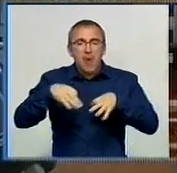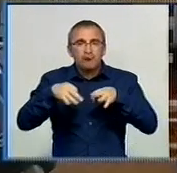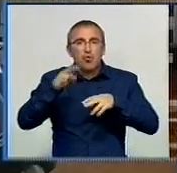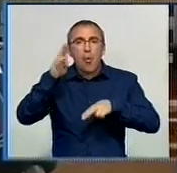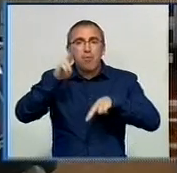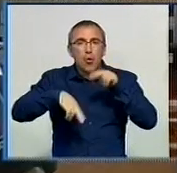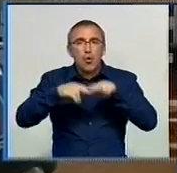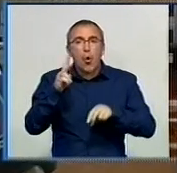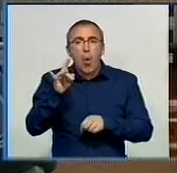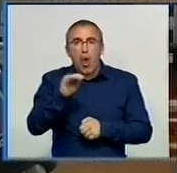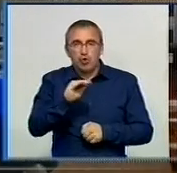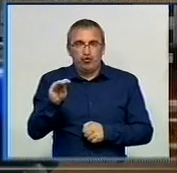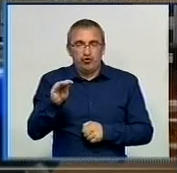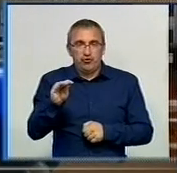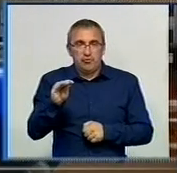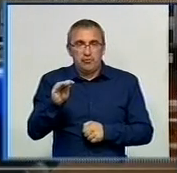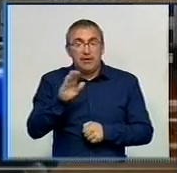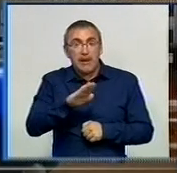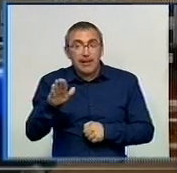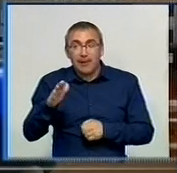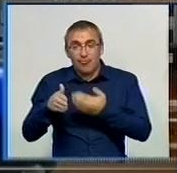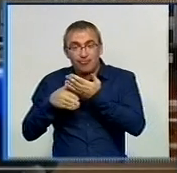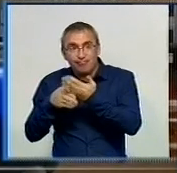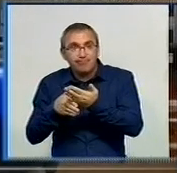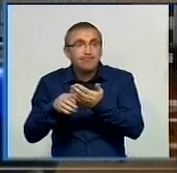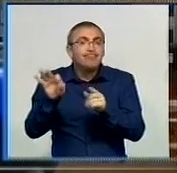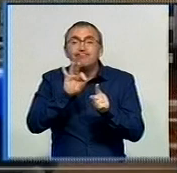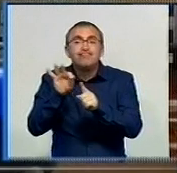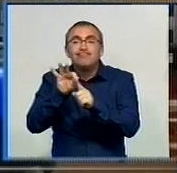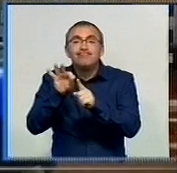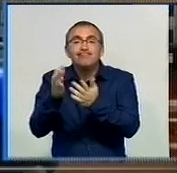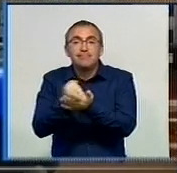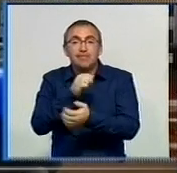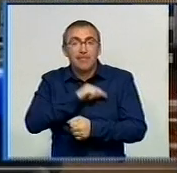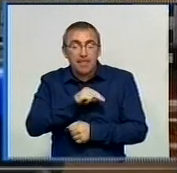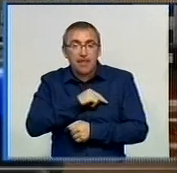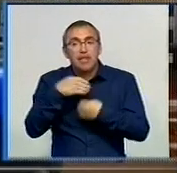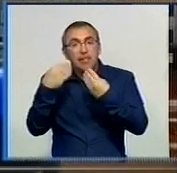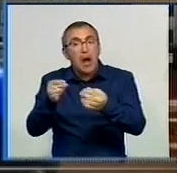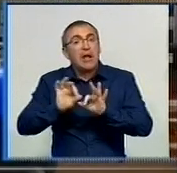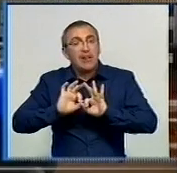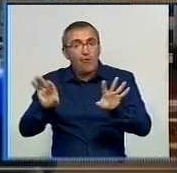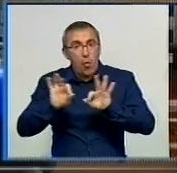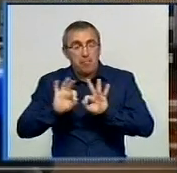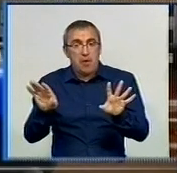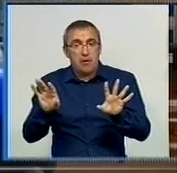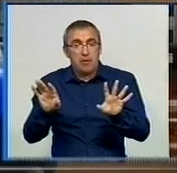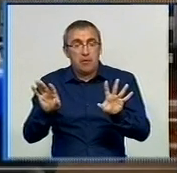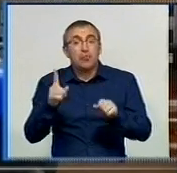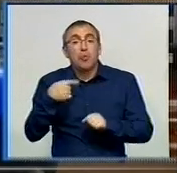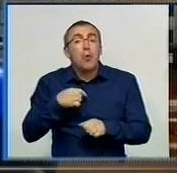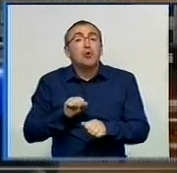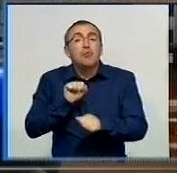Для того, щоб дитину зорієнтувати, їй треба дати якусь інформацію. Чому ми